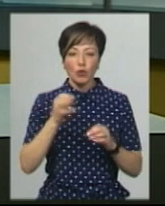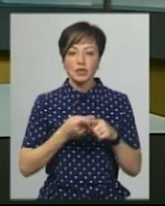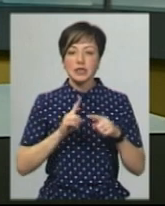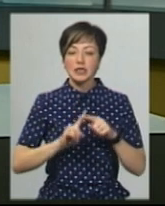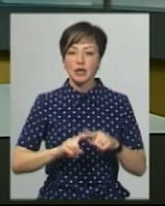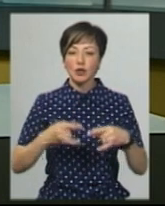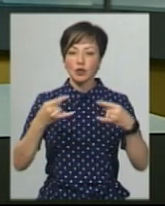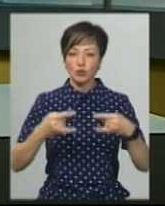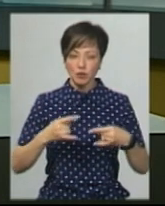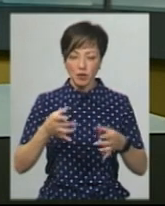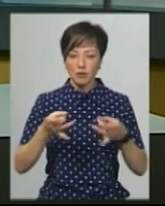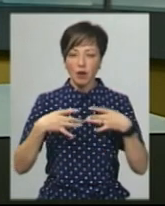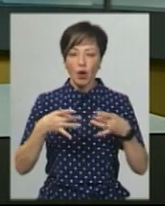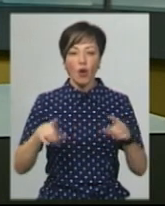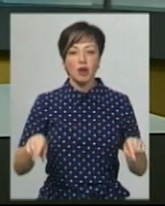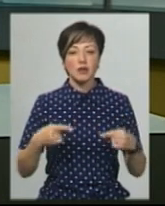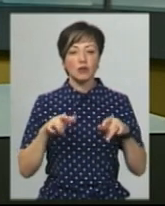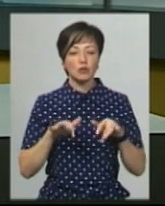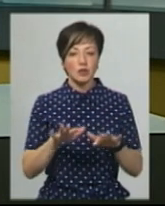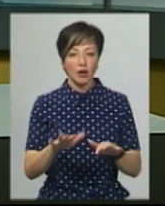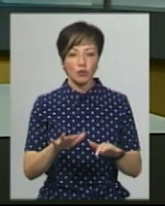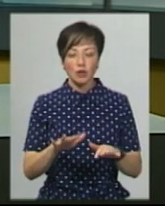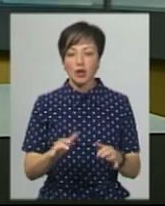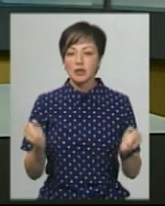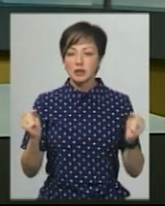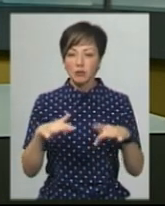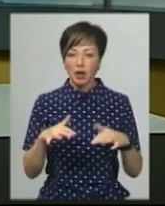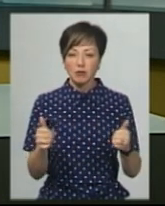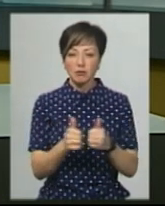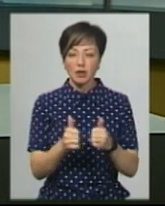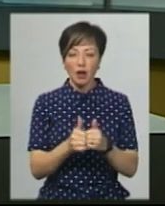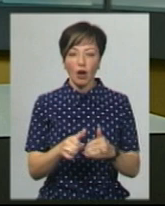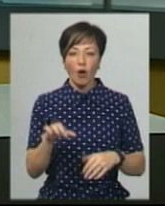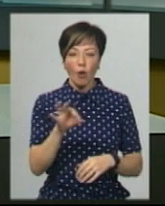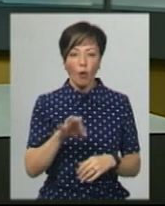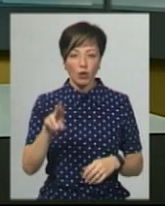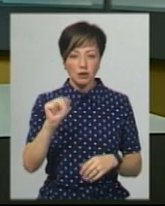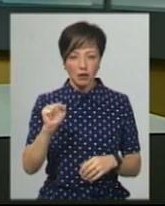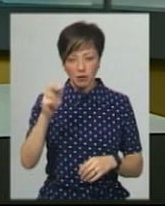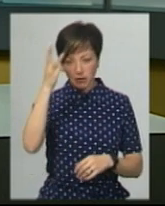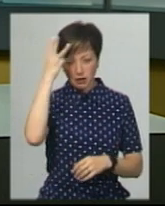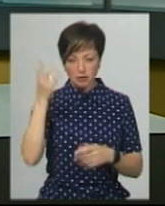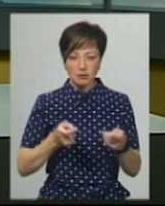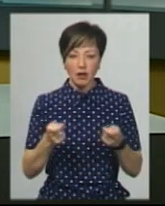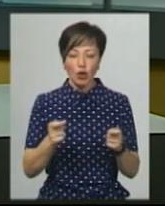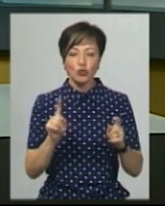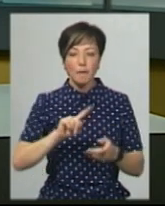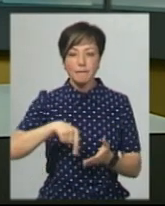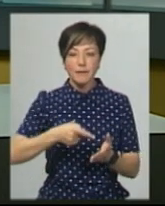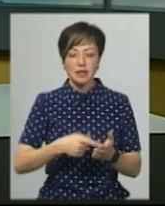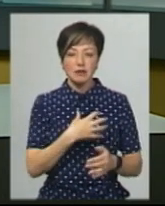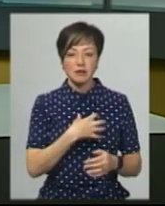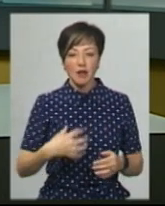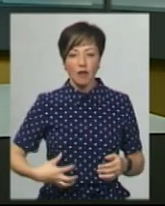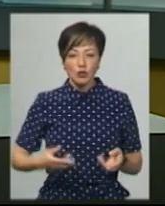Суспільному сказав організатор заходу Роман Бачинський. Зібрались під Хмельницькою ОДА з вимогою, аби місто Славута залишило статус